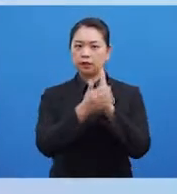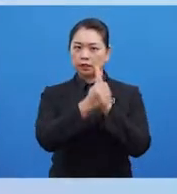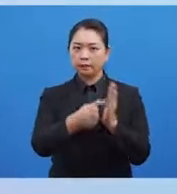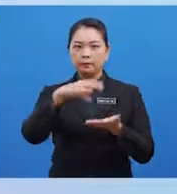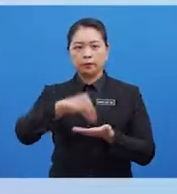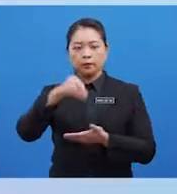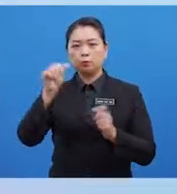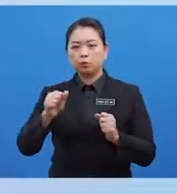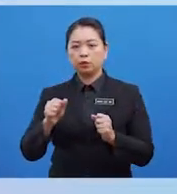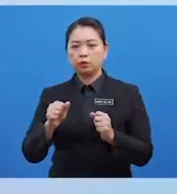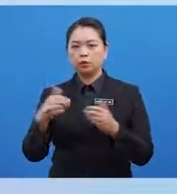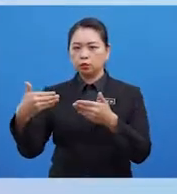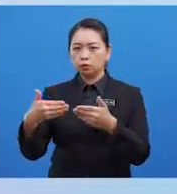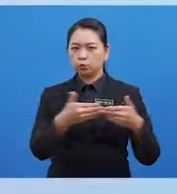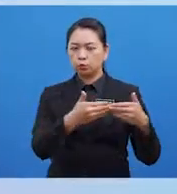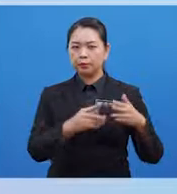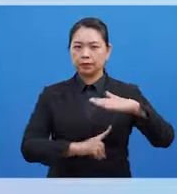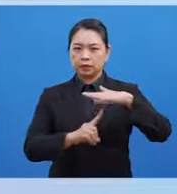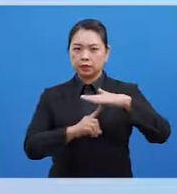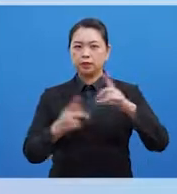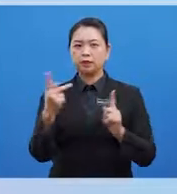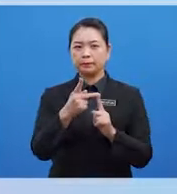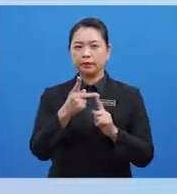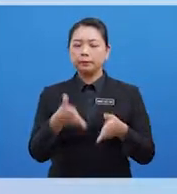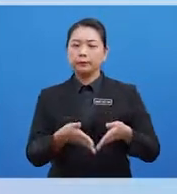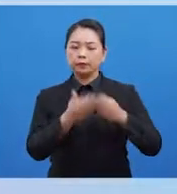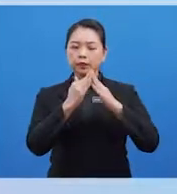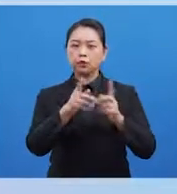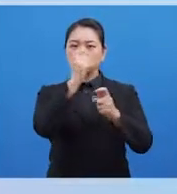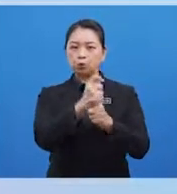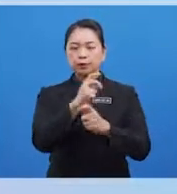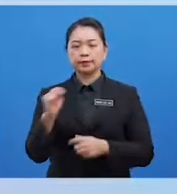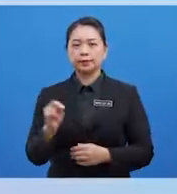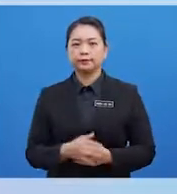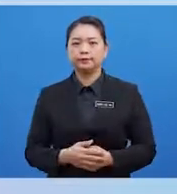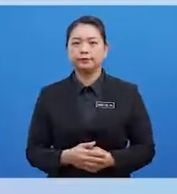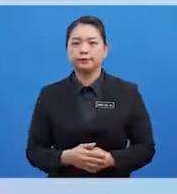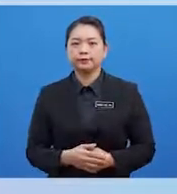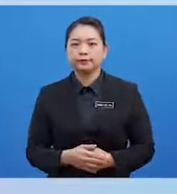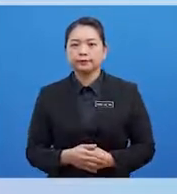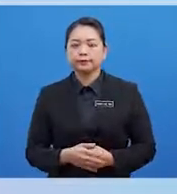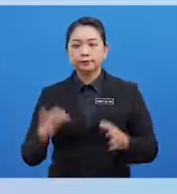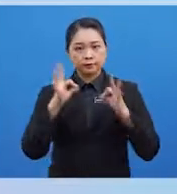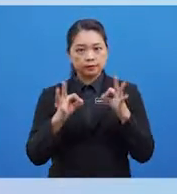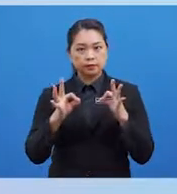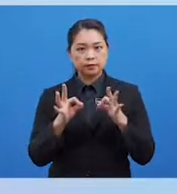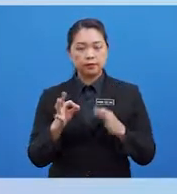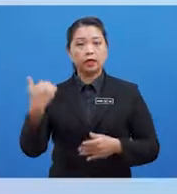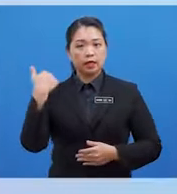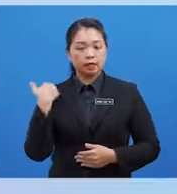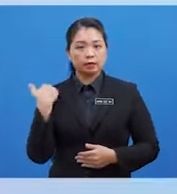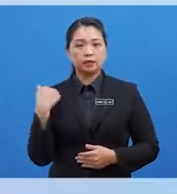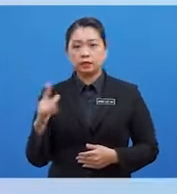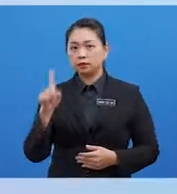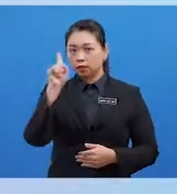pembelajaran boleh diteruskan Berdasarkan kepada permintaan tugasan Jika ia merupakan satu